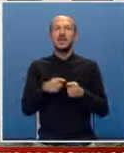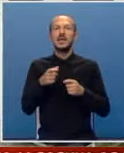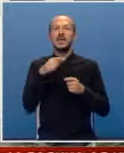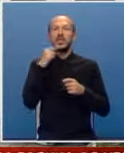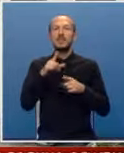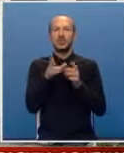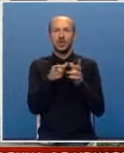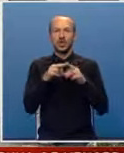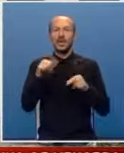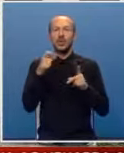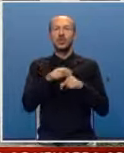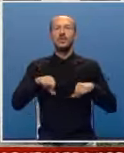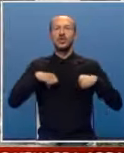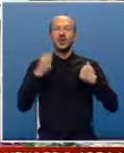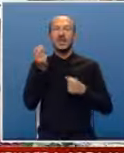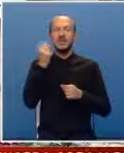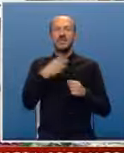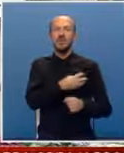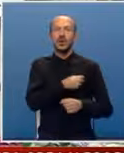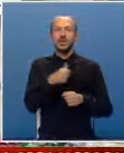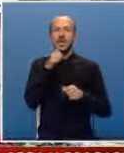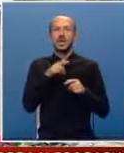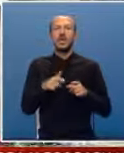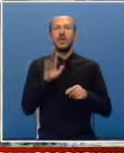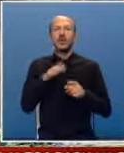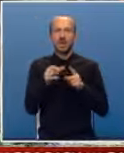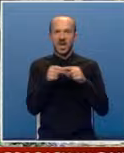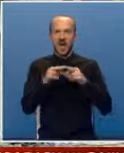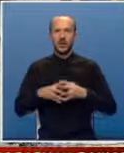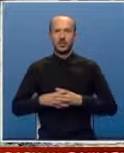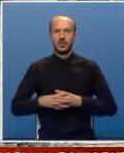Mikajla Šimšića, jednog od preživjelih srpskih boraca iz tunela Brotar.